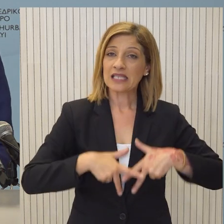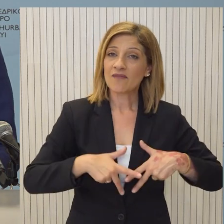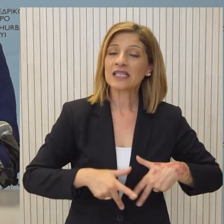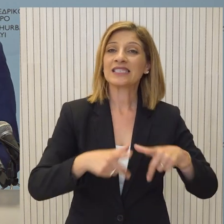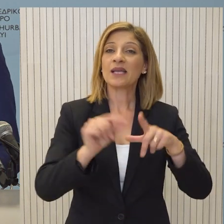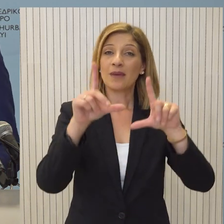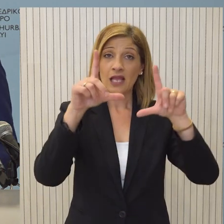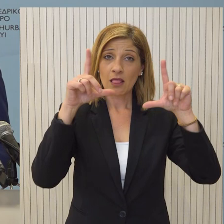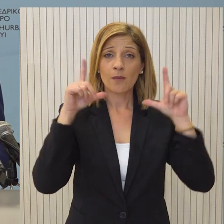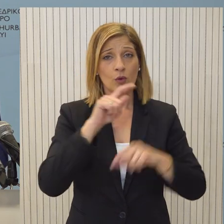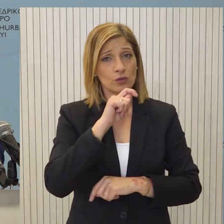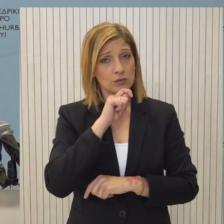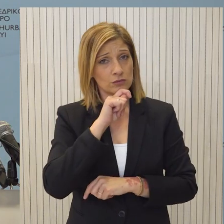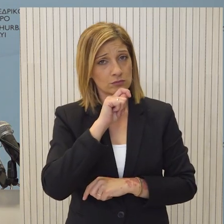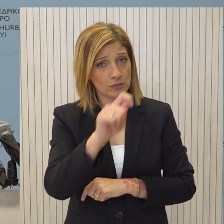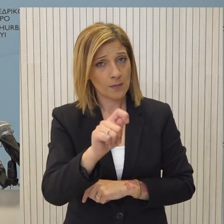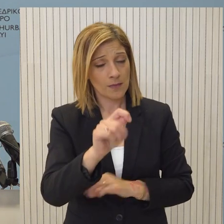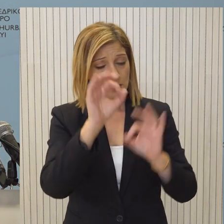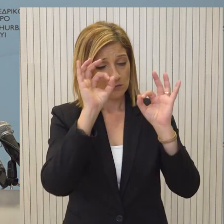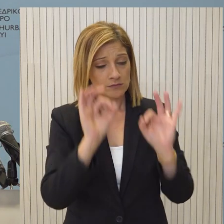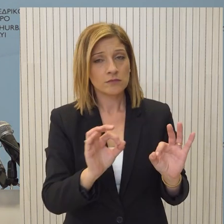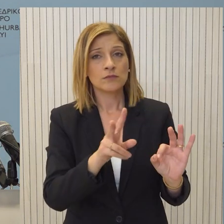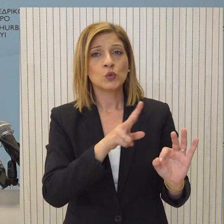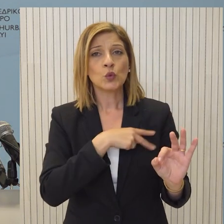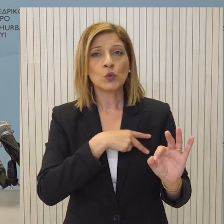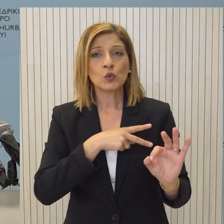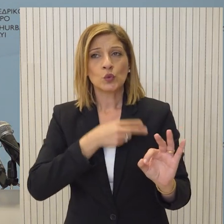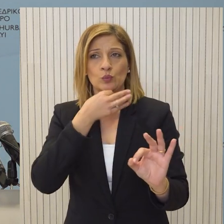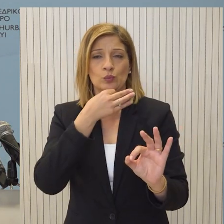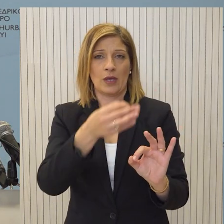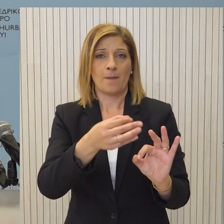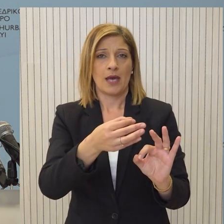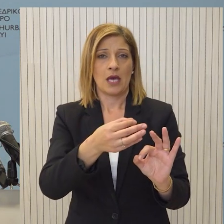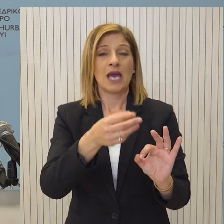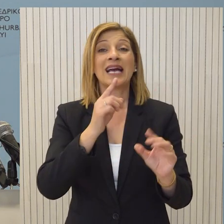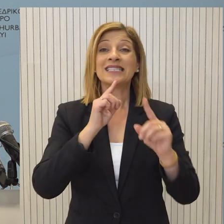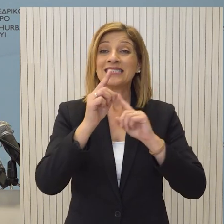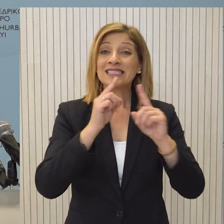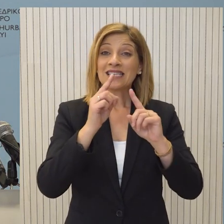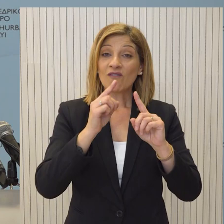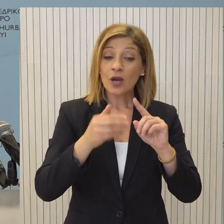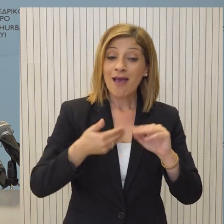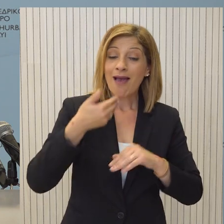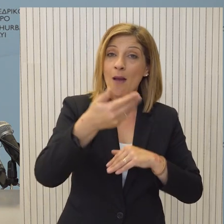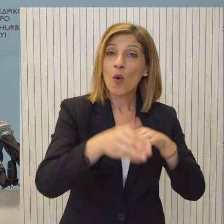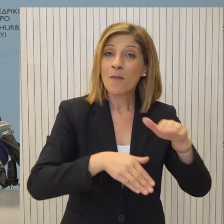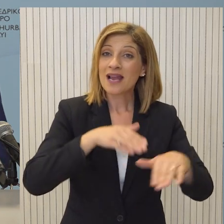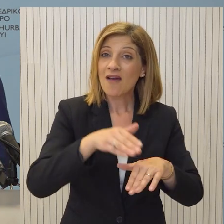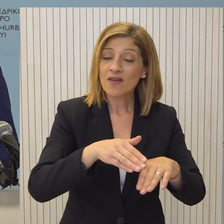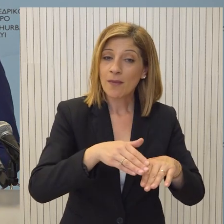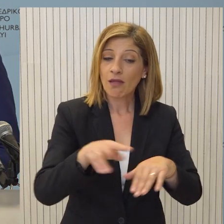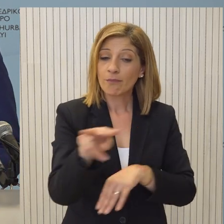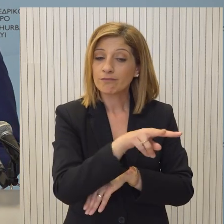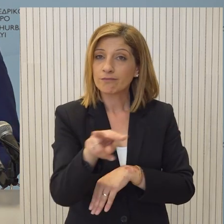δημοκρατία έχει τοποθετηθεί στο πλαίσιο στο οποίο θα μπορούσαμε. Υπάρχει η συμφωνία και τα επόμενα βήματα και τα δύο μέρη